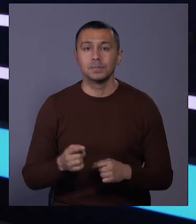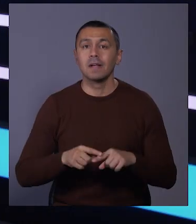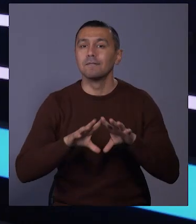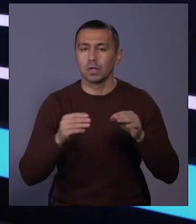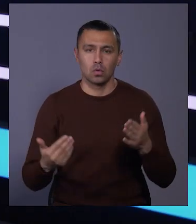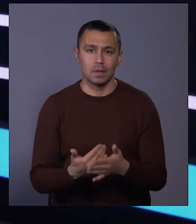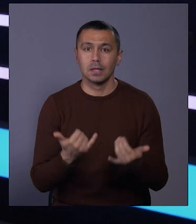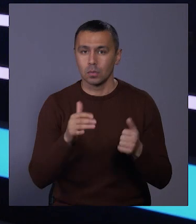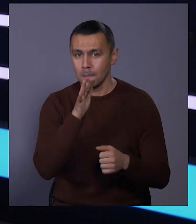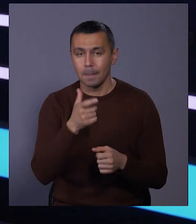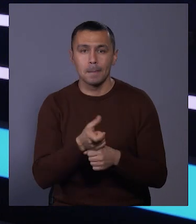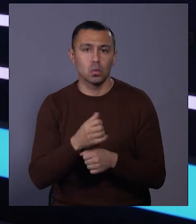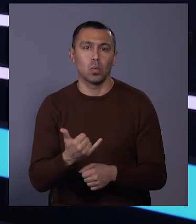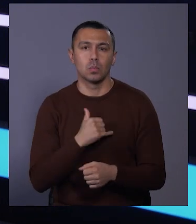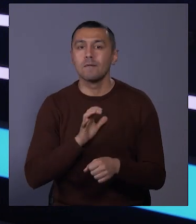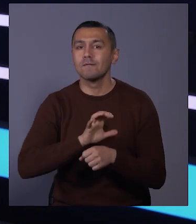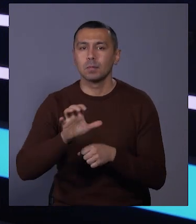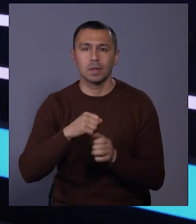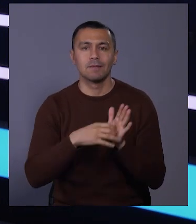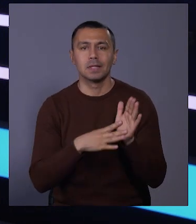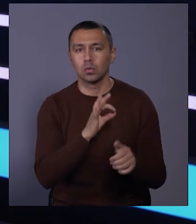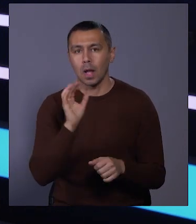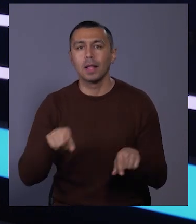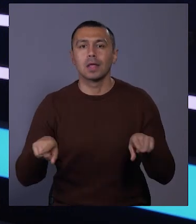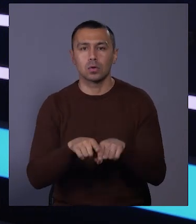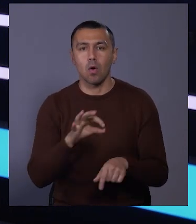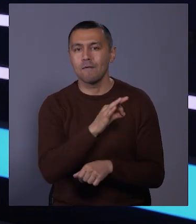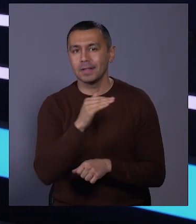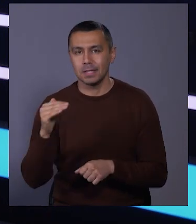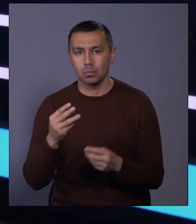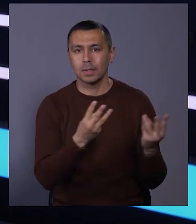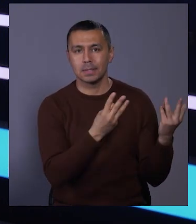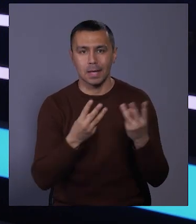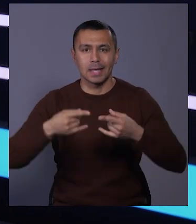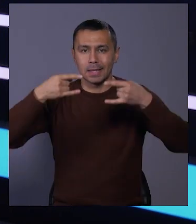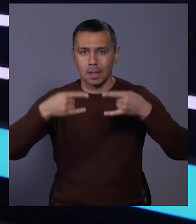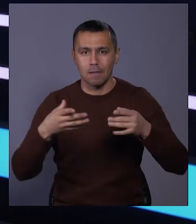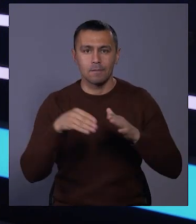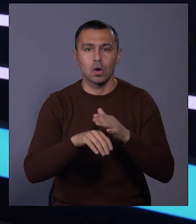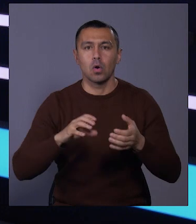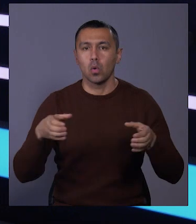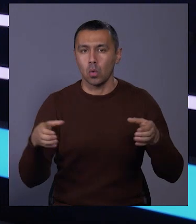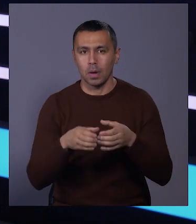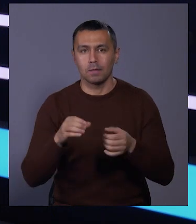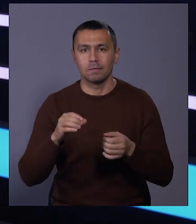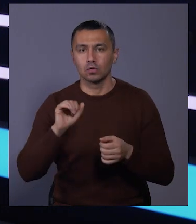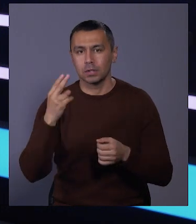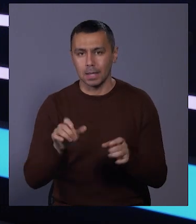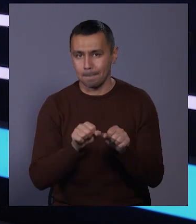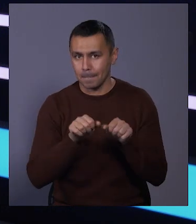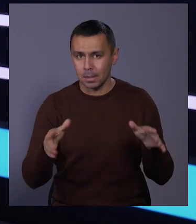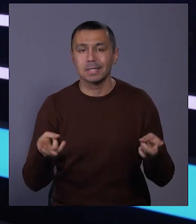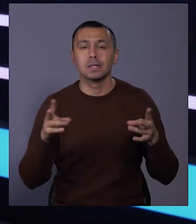Це всі новини на цю мить. Більше у нашому випуску о 19-ті, а також на офіційному сайті телеканалу та у групах в соціальних мережах.